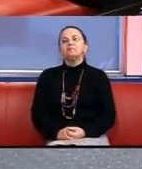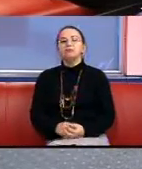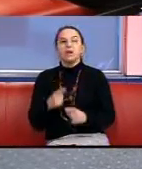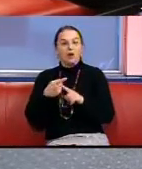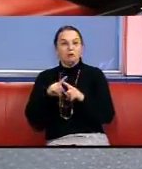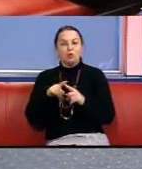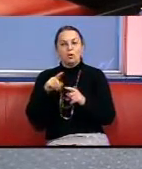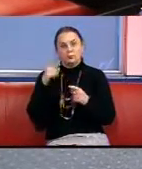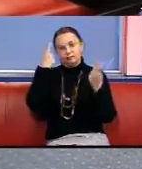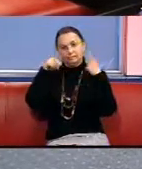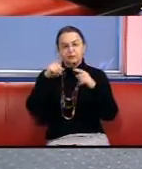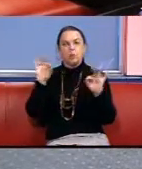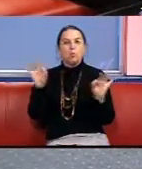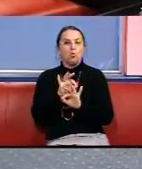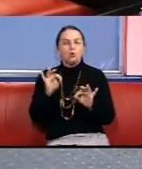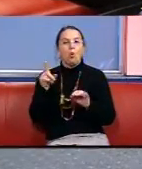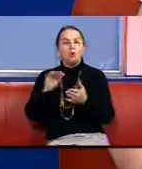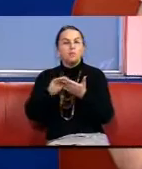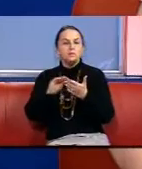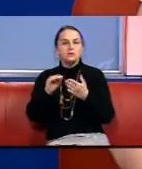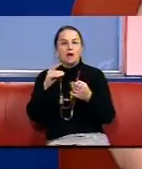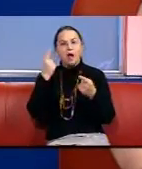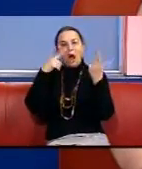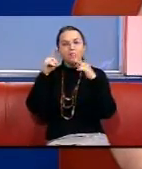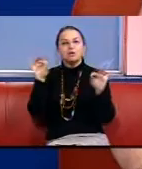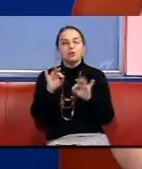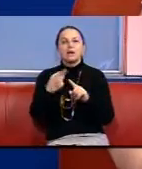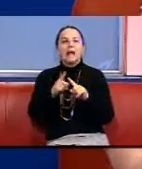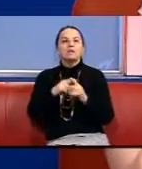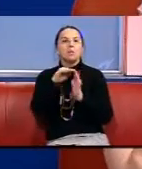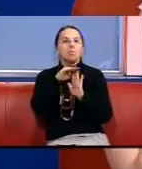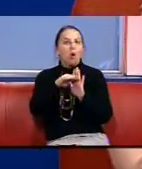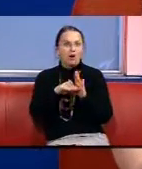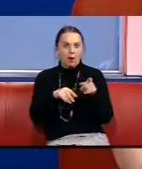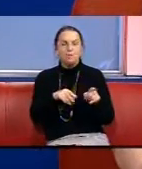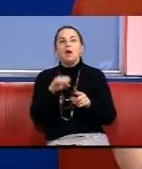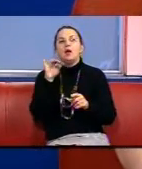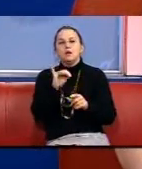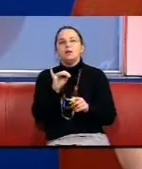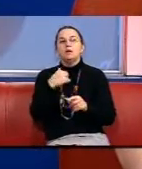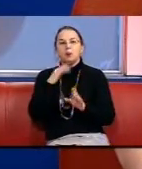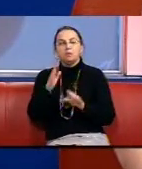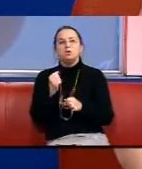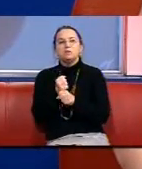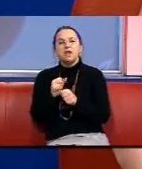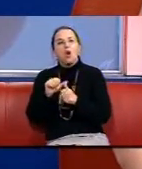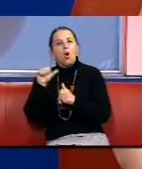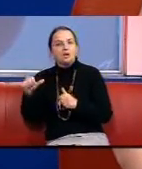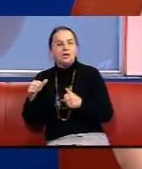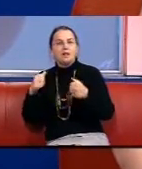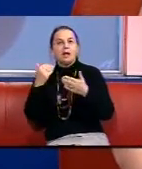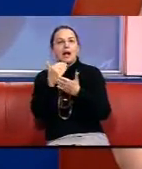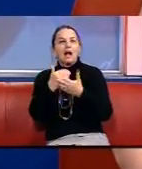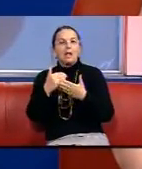І ми будемо створювати окремий канал в Ютуб і